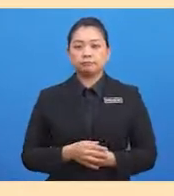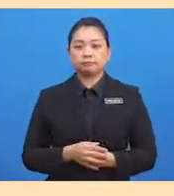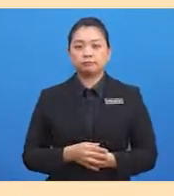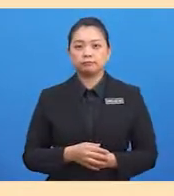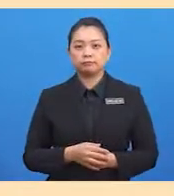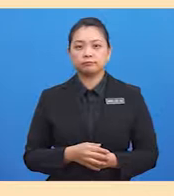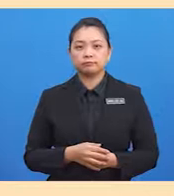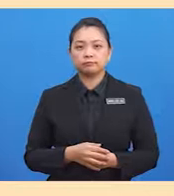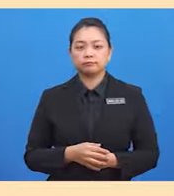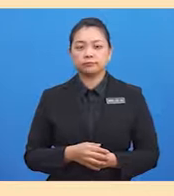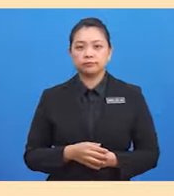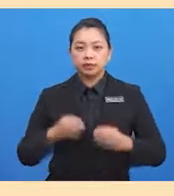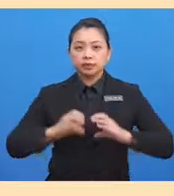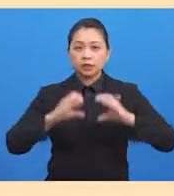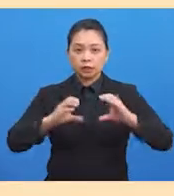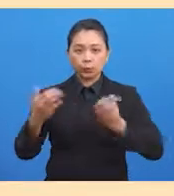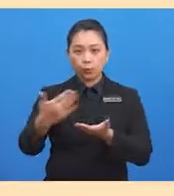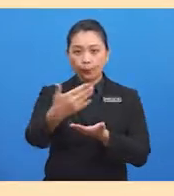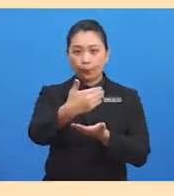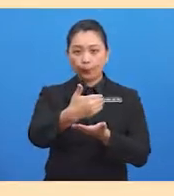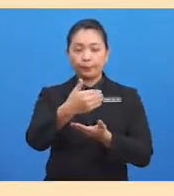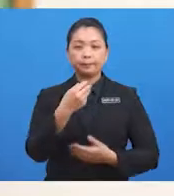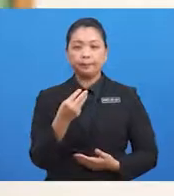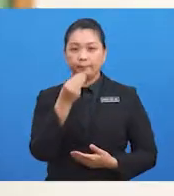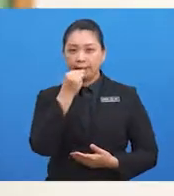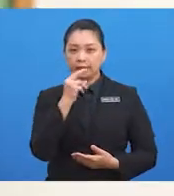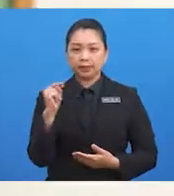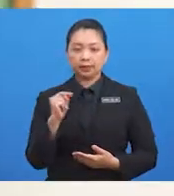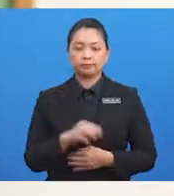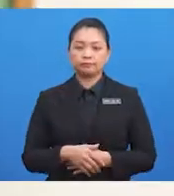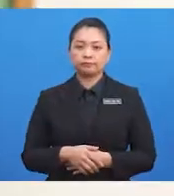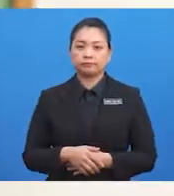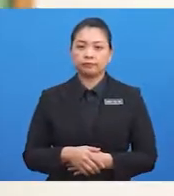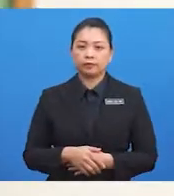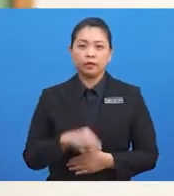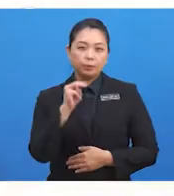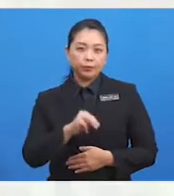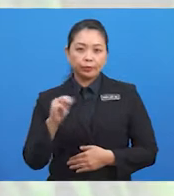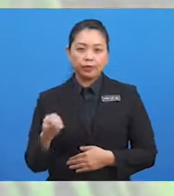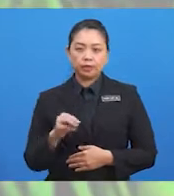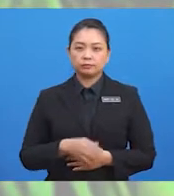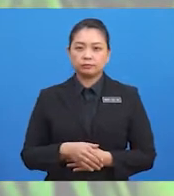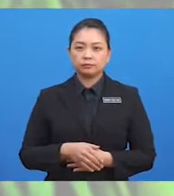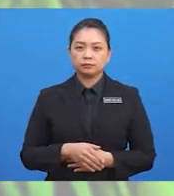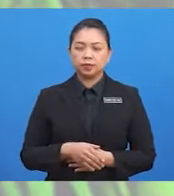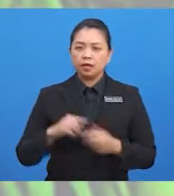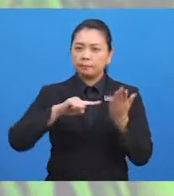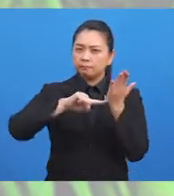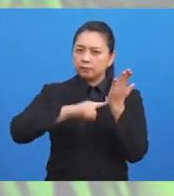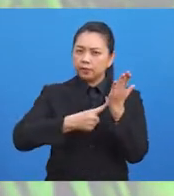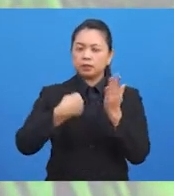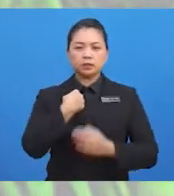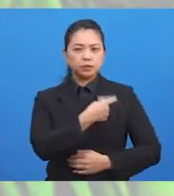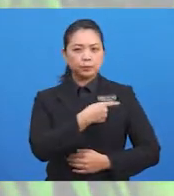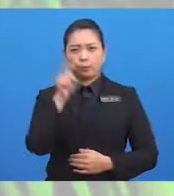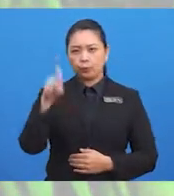pengumpulan makanan yang digunakan. Murid-murid, apabila kita memerlukan makanan, dari